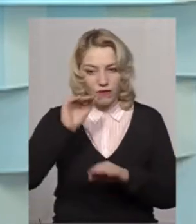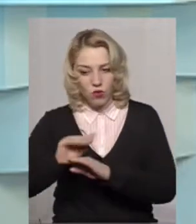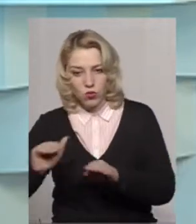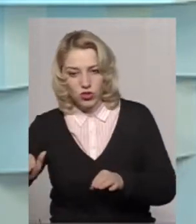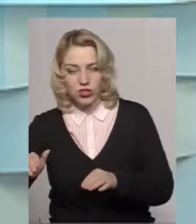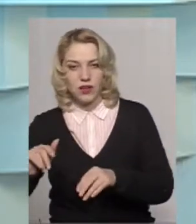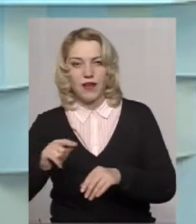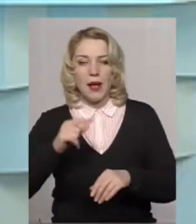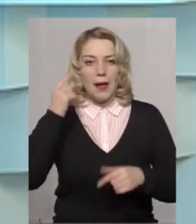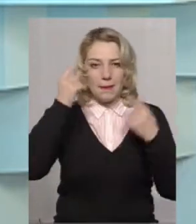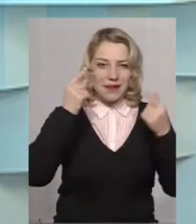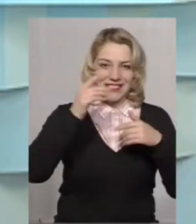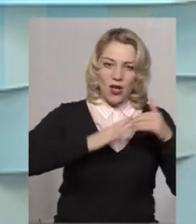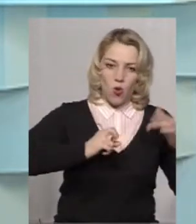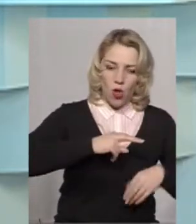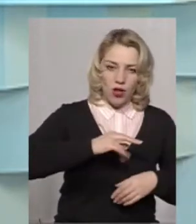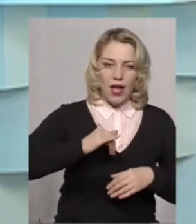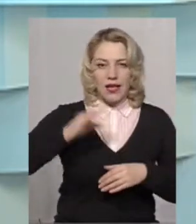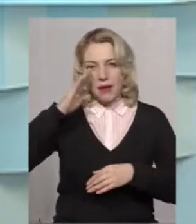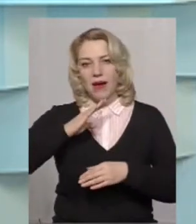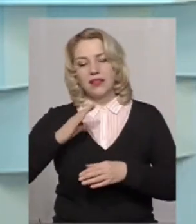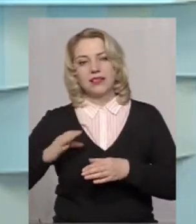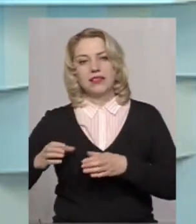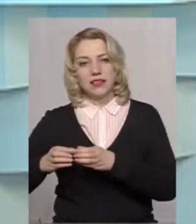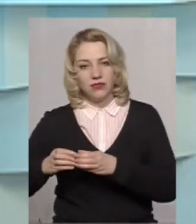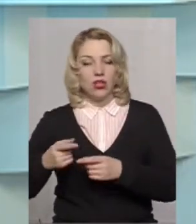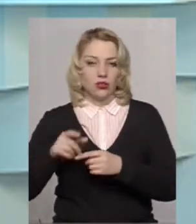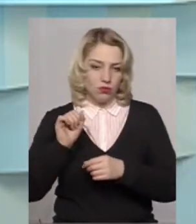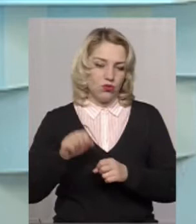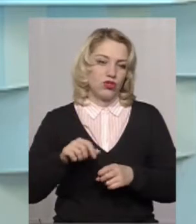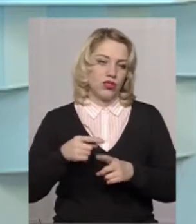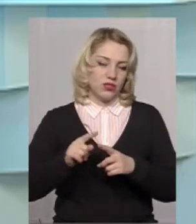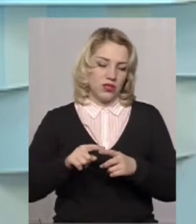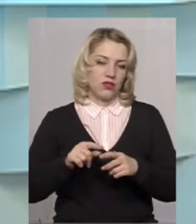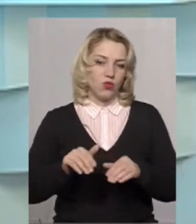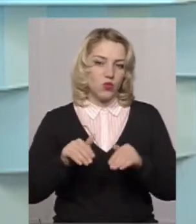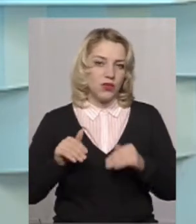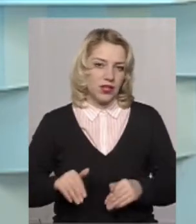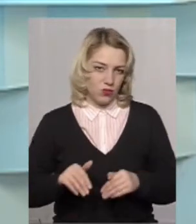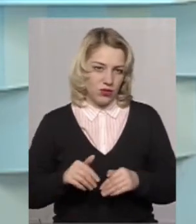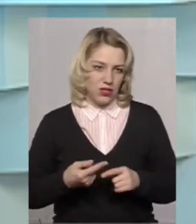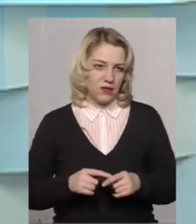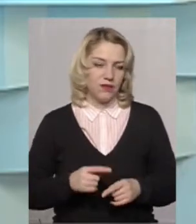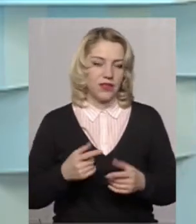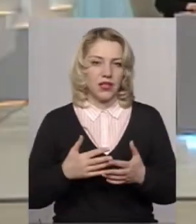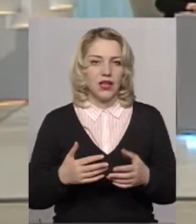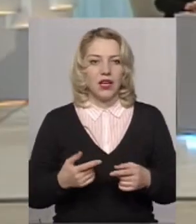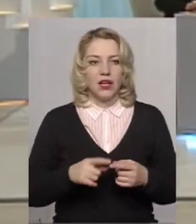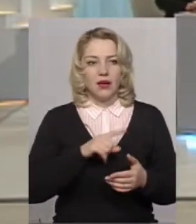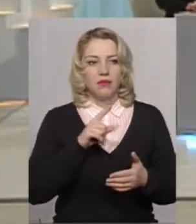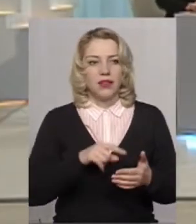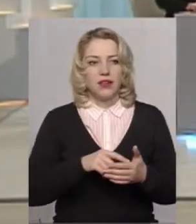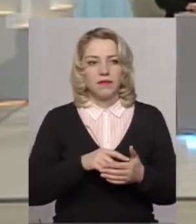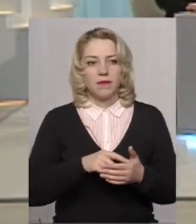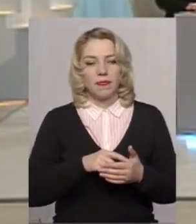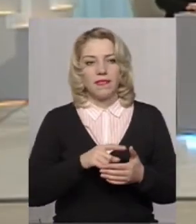психолога і батьків, я думаю, що цього уникнути набагато є більше варіантів. Ну, питання до двох.